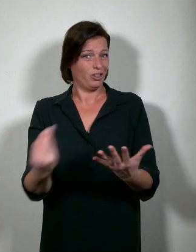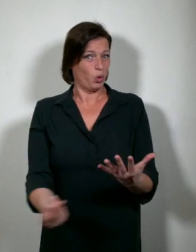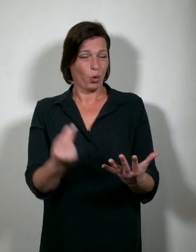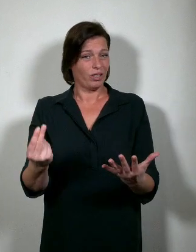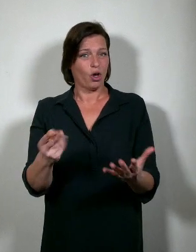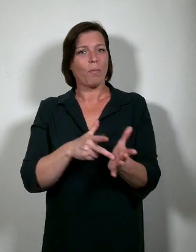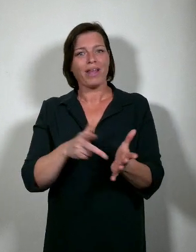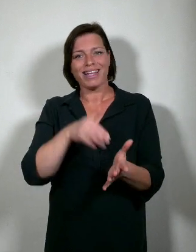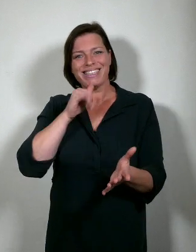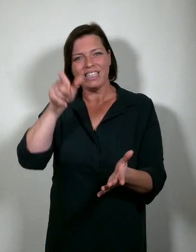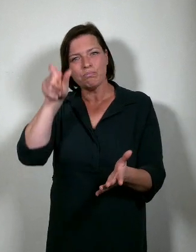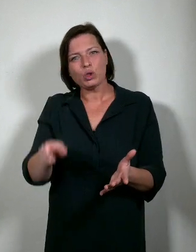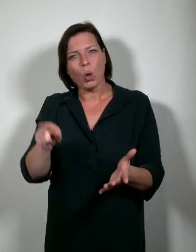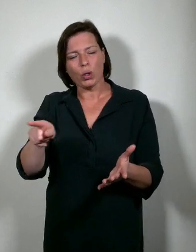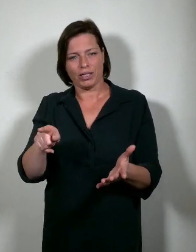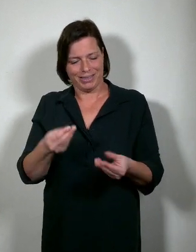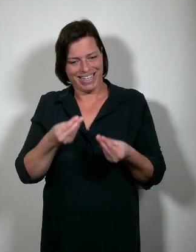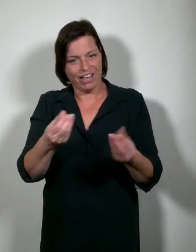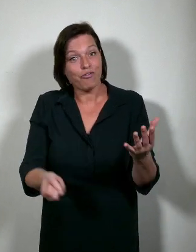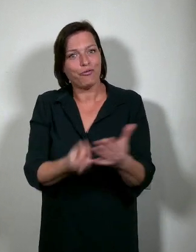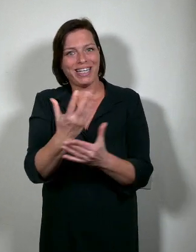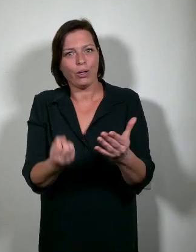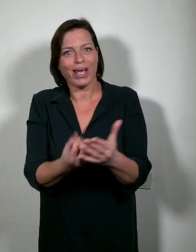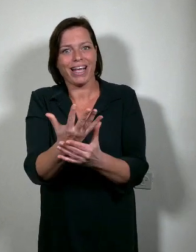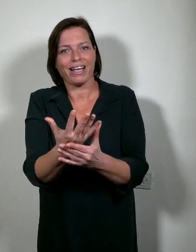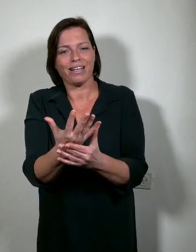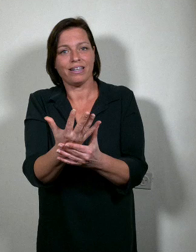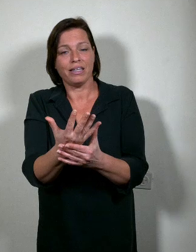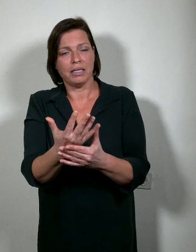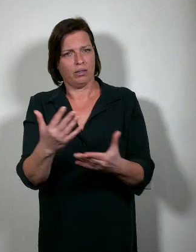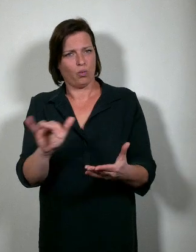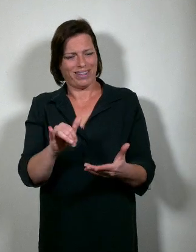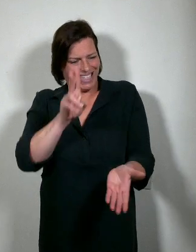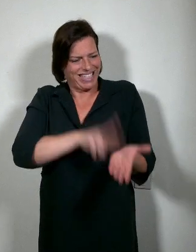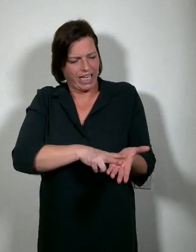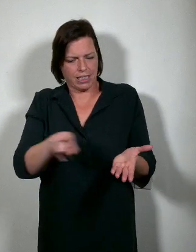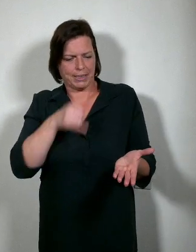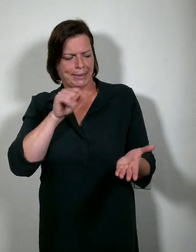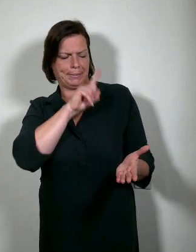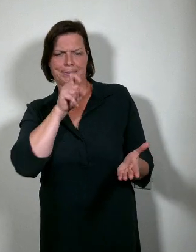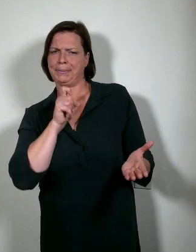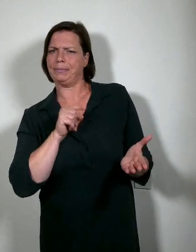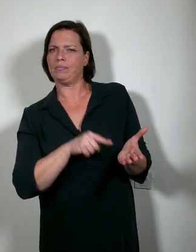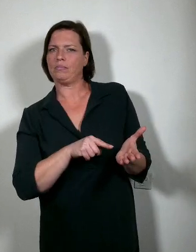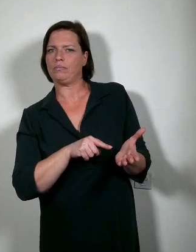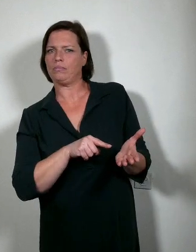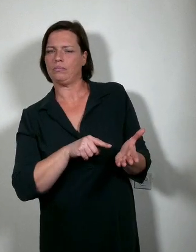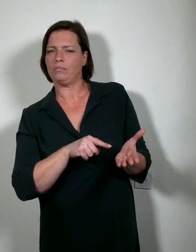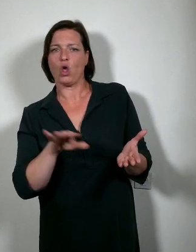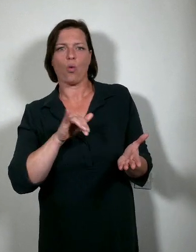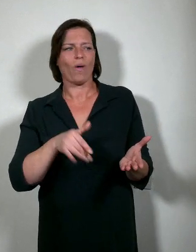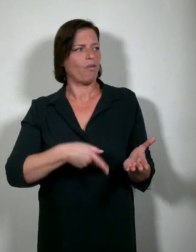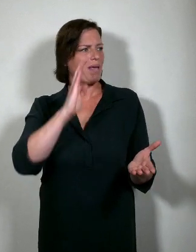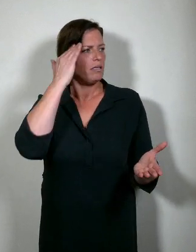zorgen namelijk voor vernieuwing. Ze stellen zekerheden in vraag. Ze gaan in tegen wat mainstream